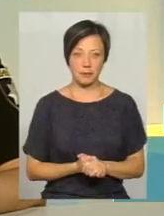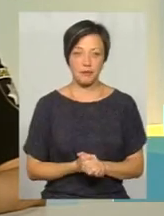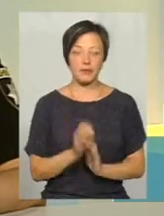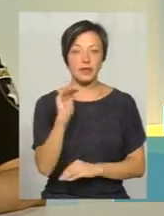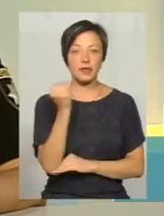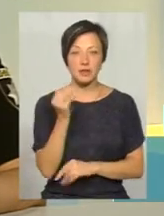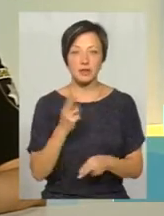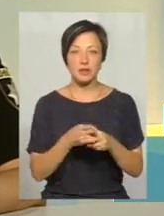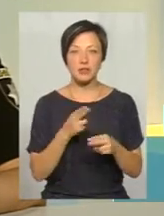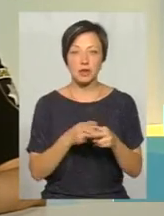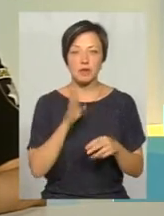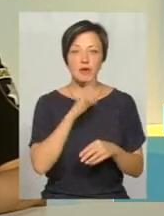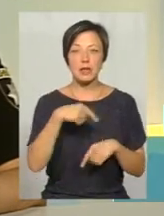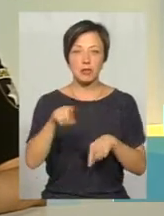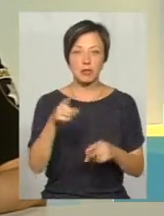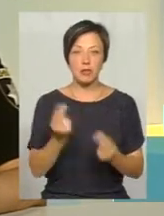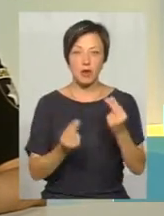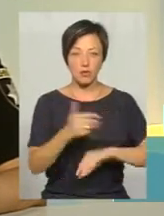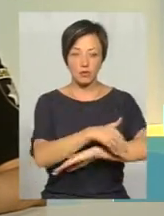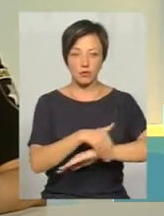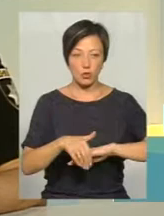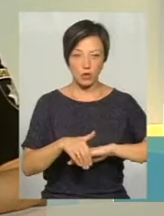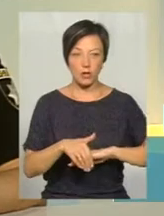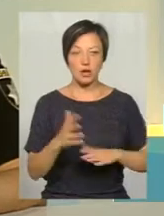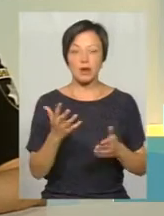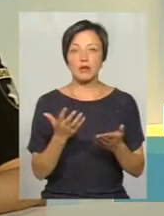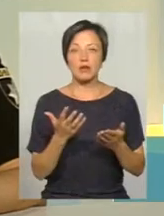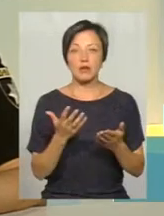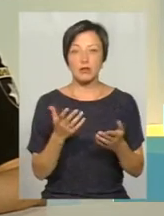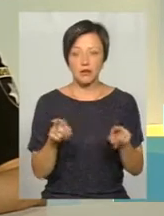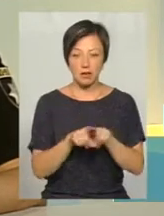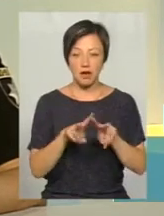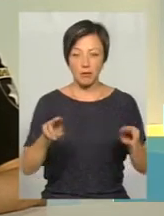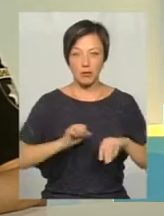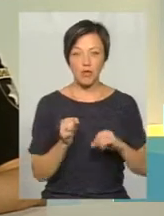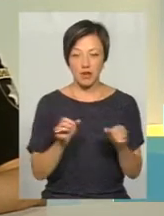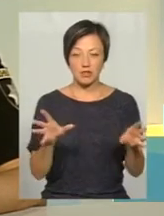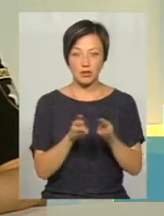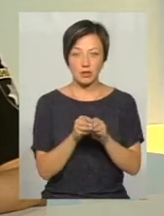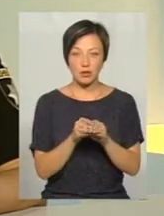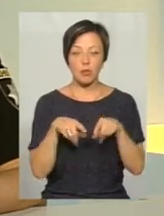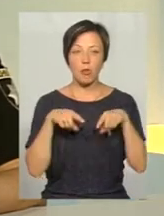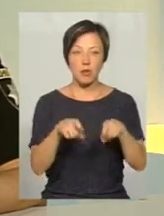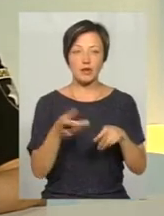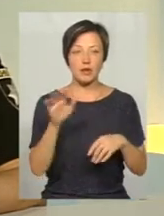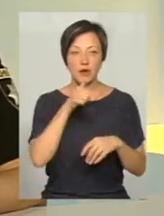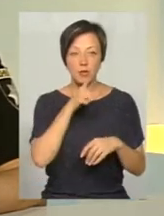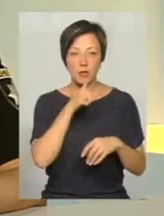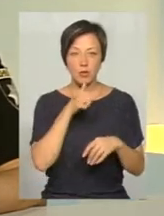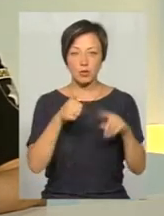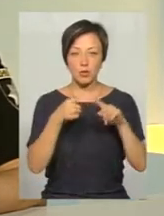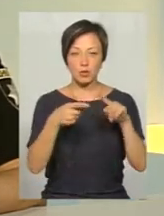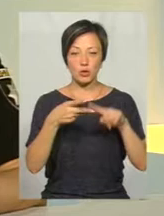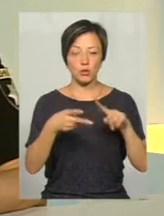Дитина заважає мамі, ой, йди, пограйся в дворі. Найшло лише такого самого товариша, як він. Побігла, давай, попробуємо то,